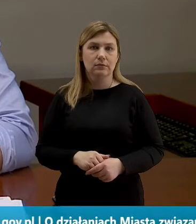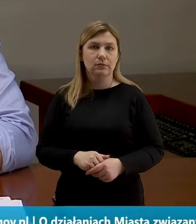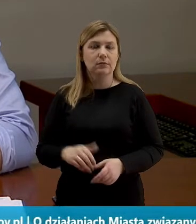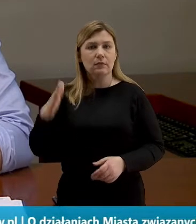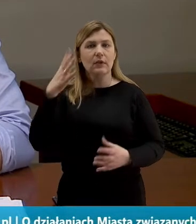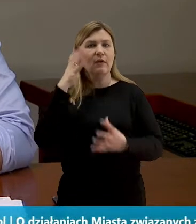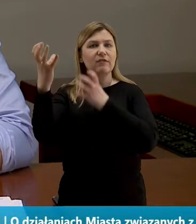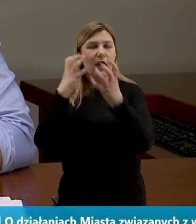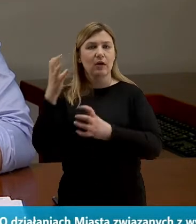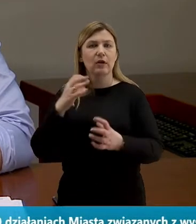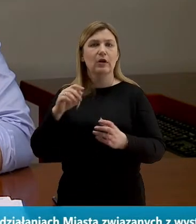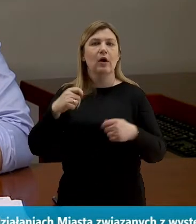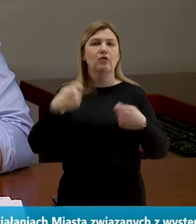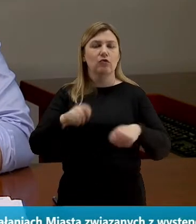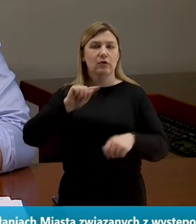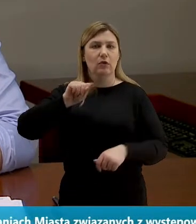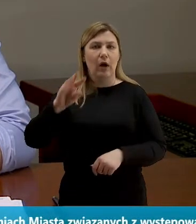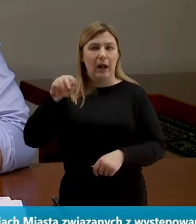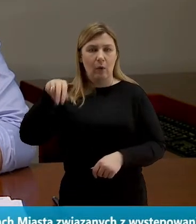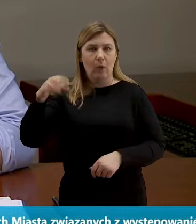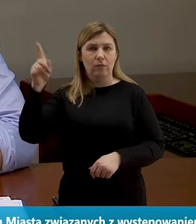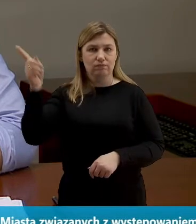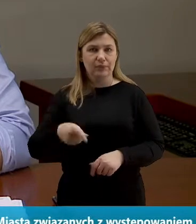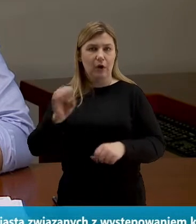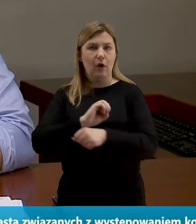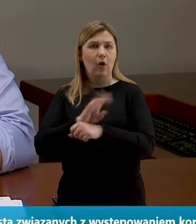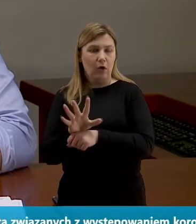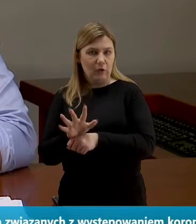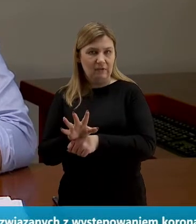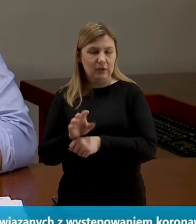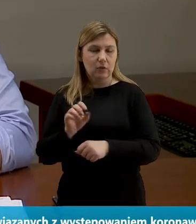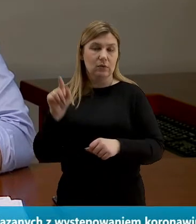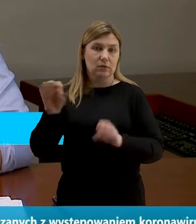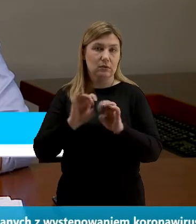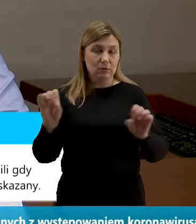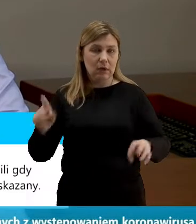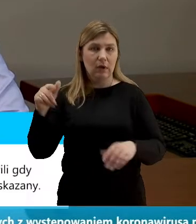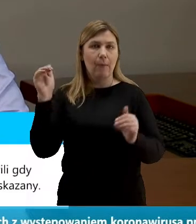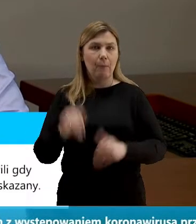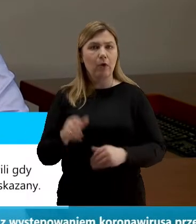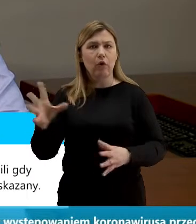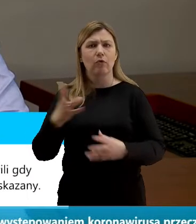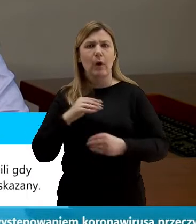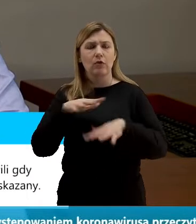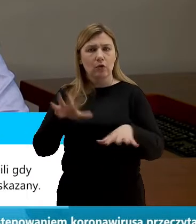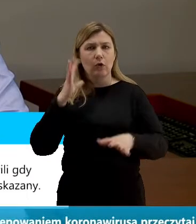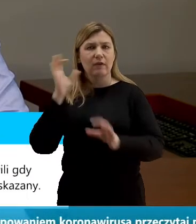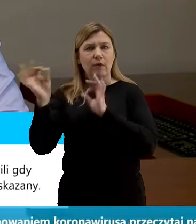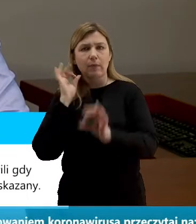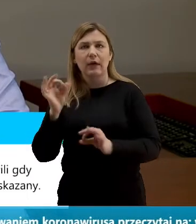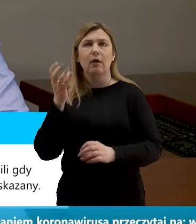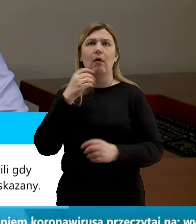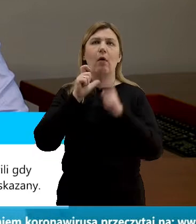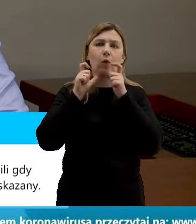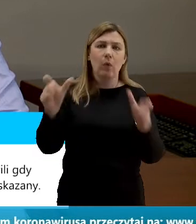Wiadomości Szczecin EU, koronawirus to jest to miejsce, gdzie możemy uzyskać szereg informacji i komunikatów.